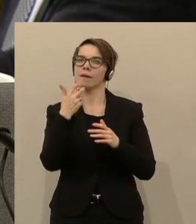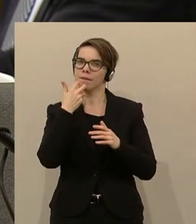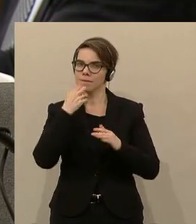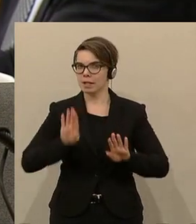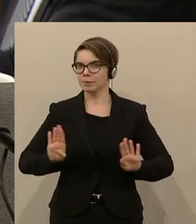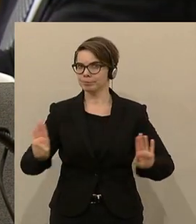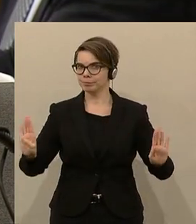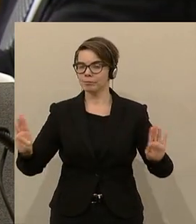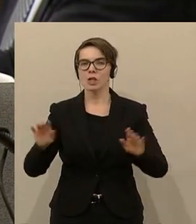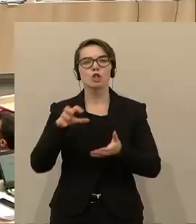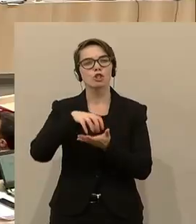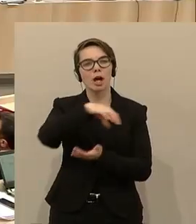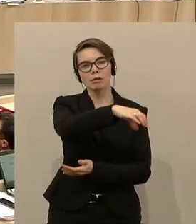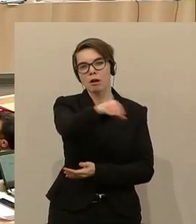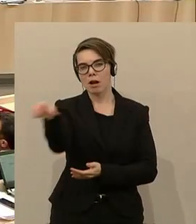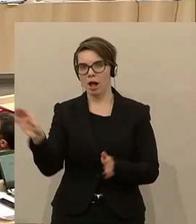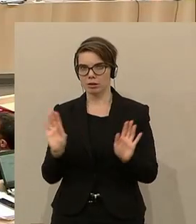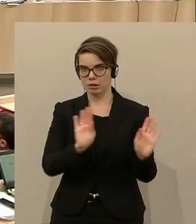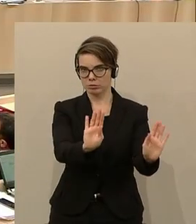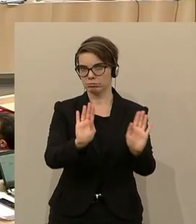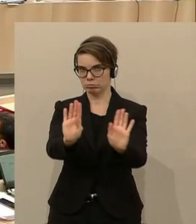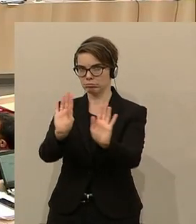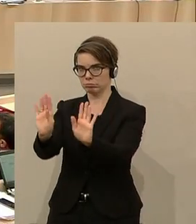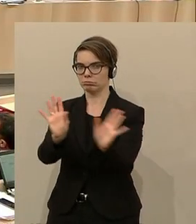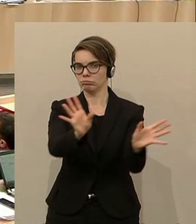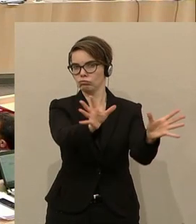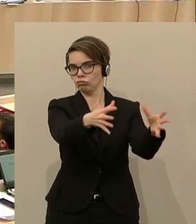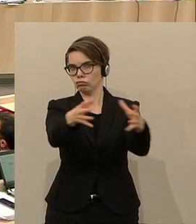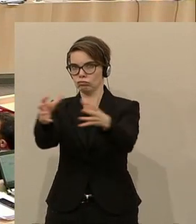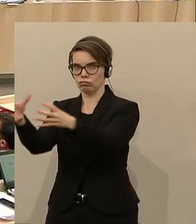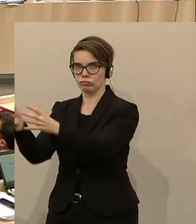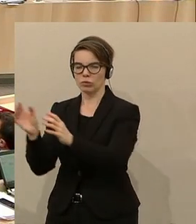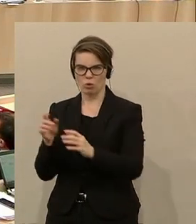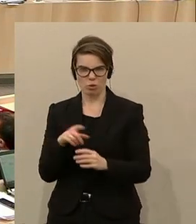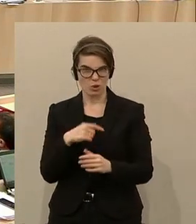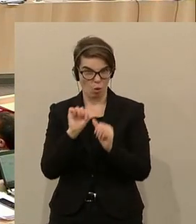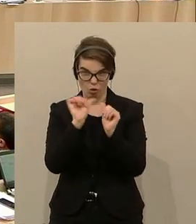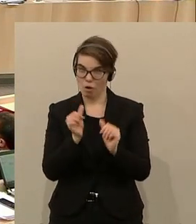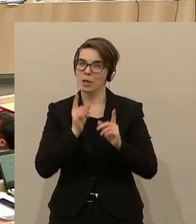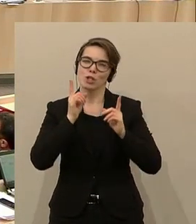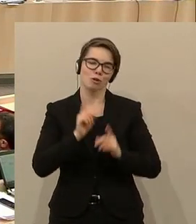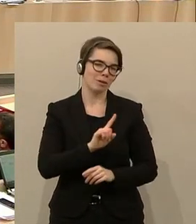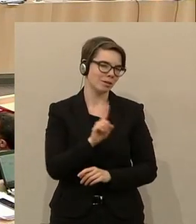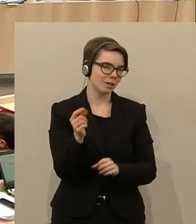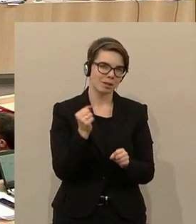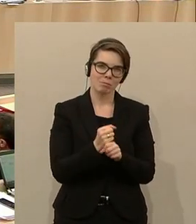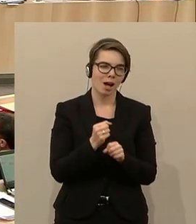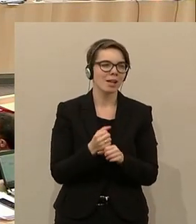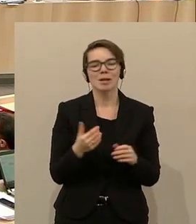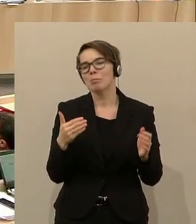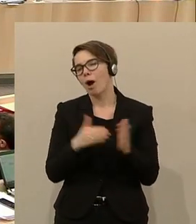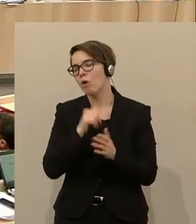konzentrieren. Das ist natürlich die Form, wie man es gar nicht machen soll. Und da braucht man auch nicht drüber irgendwie polemisieren.